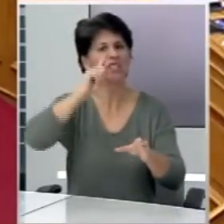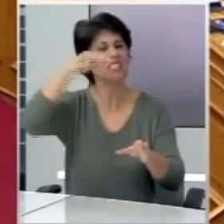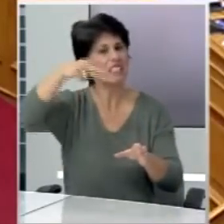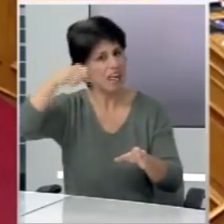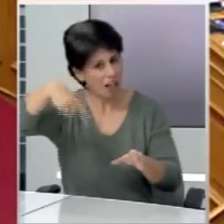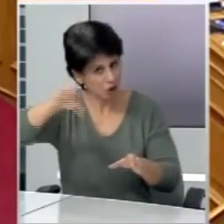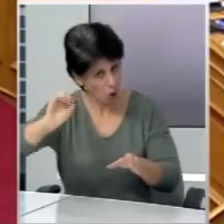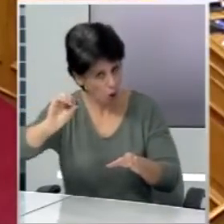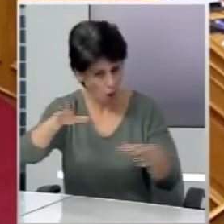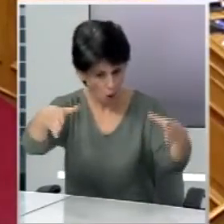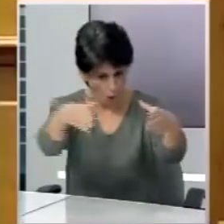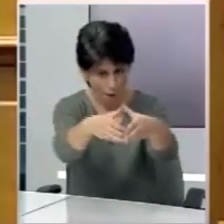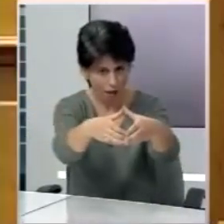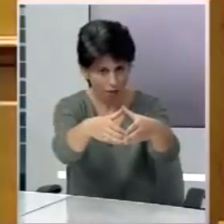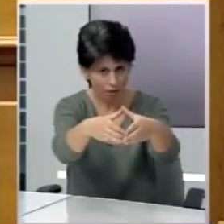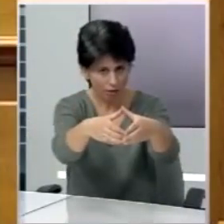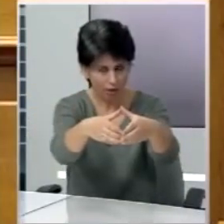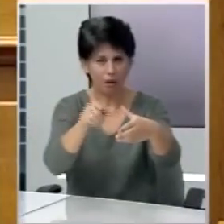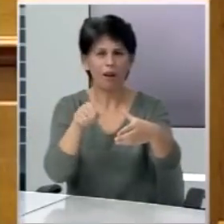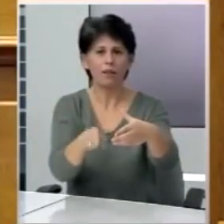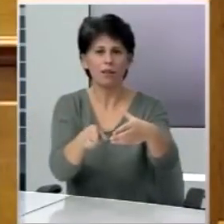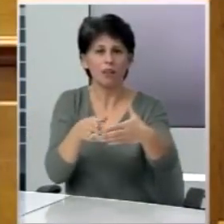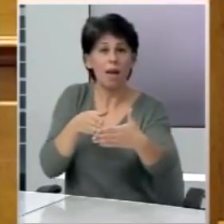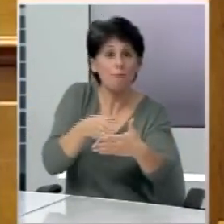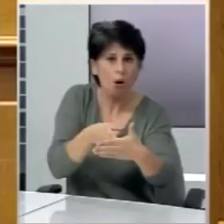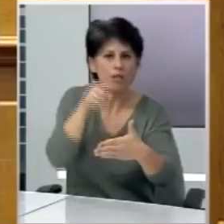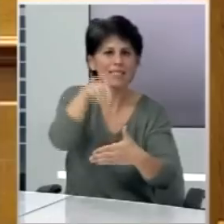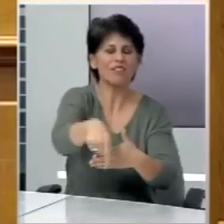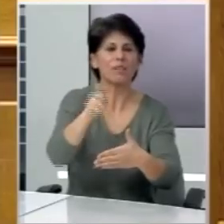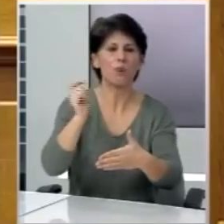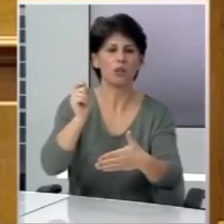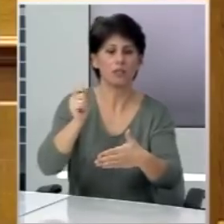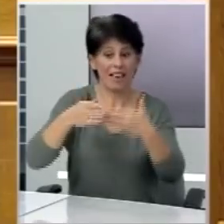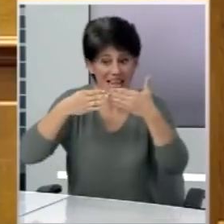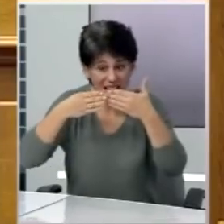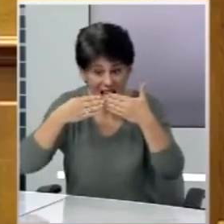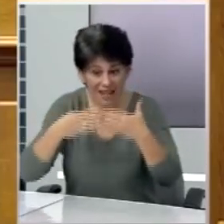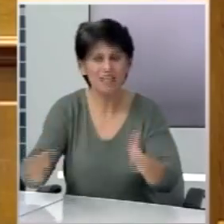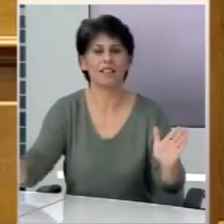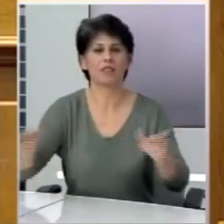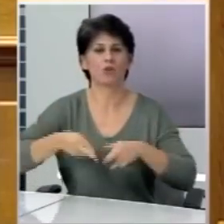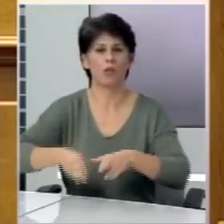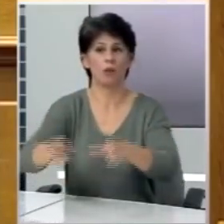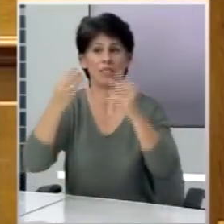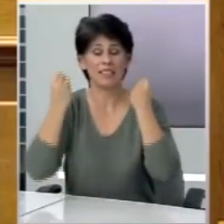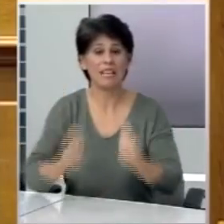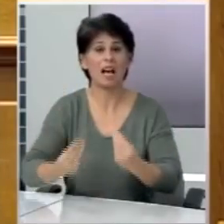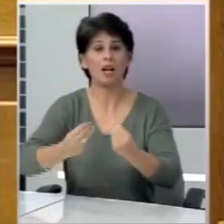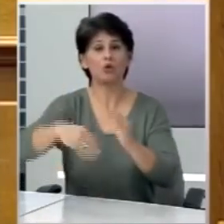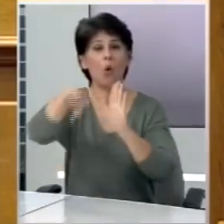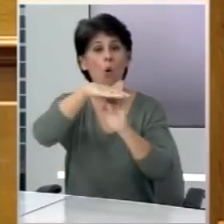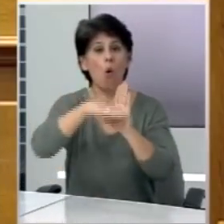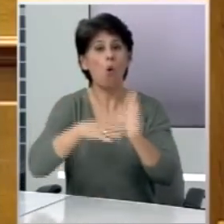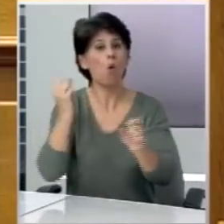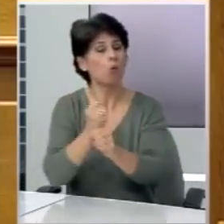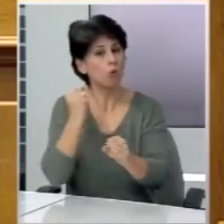για να μπουν συνεπώς εμπόδια σε αυτή την πολιτική για να ανοίξει ο δρόμος για καλύτερους όρους δουλειάς και